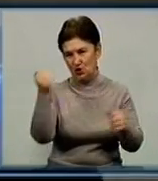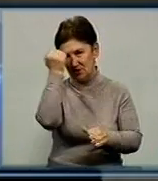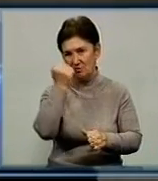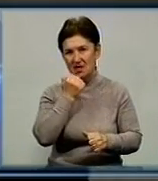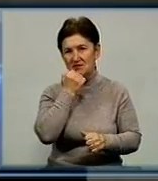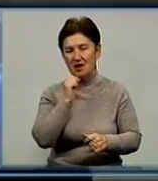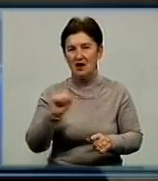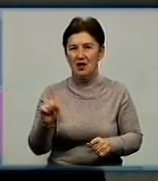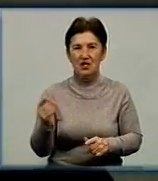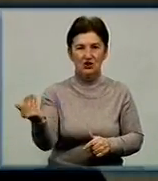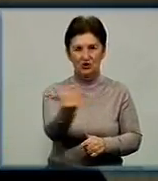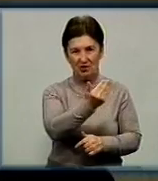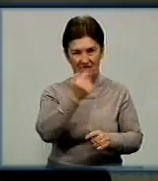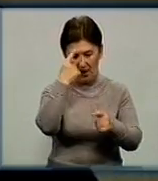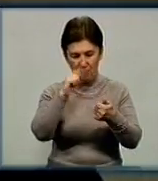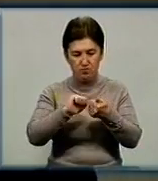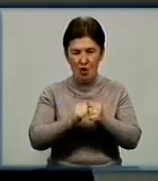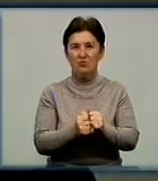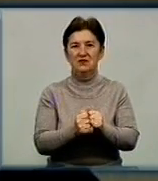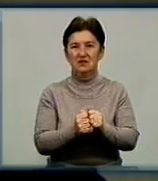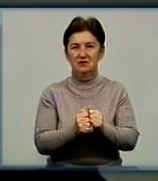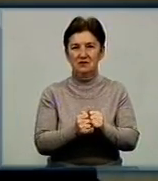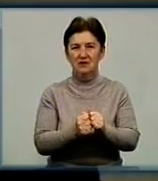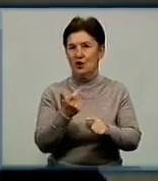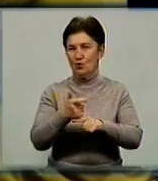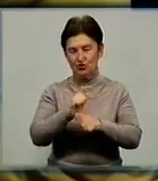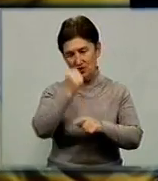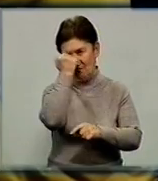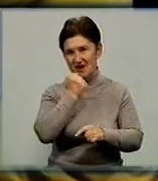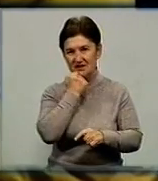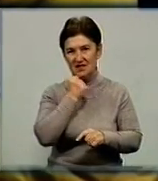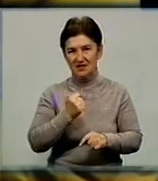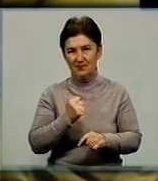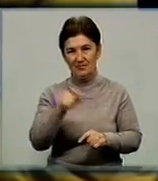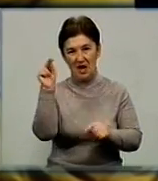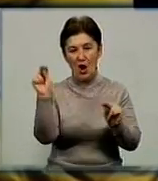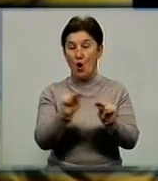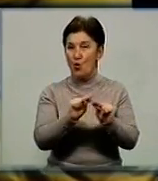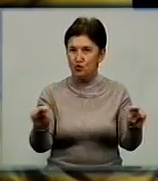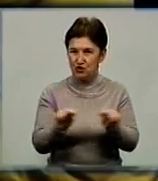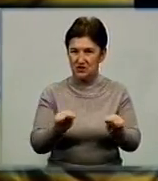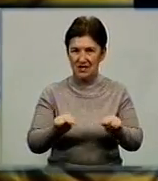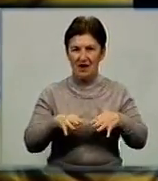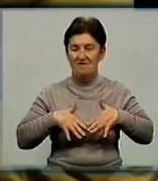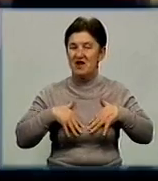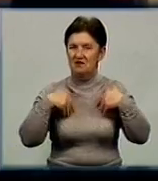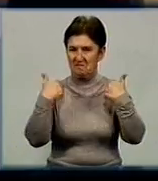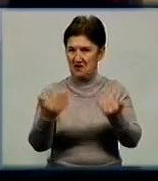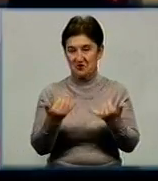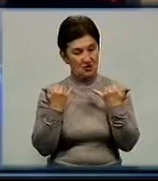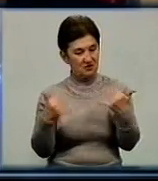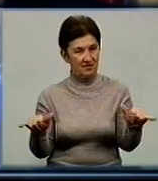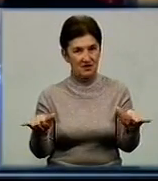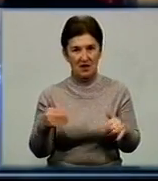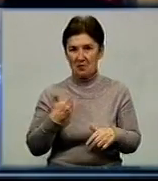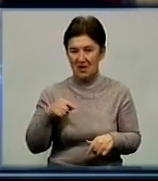за те, що ви пам'ятаєте. Я дуже їм благодарна. Вчителі ж такому виз'єднанню відверто були здивовані. Ми всі